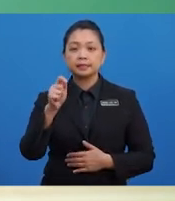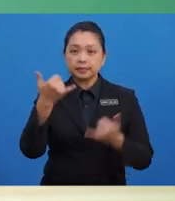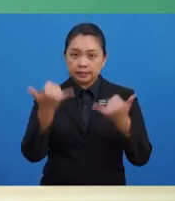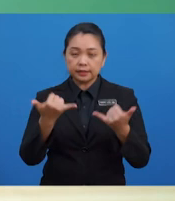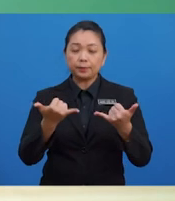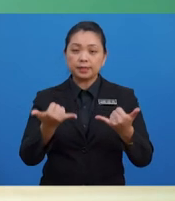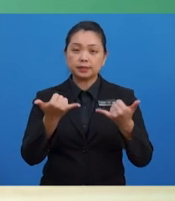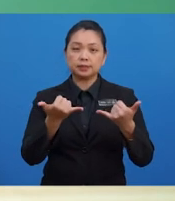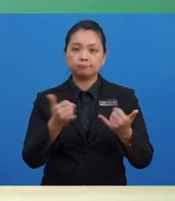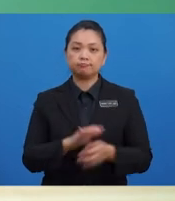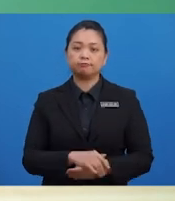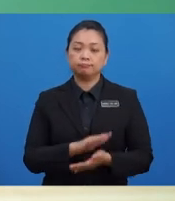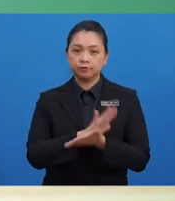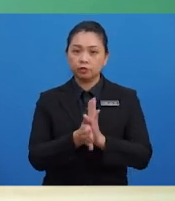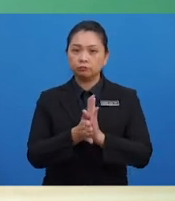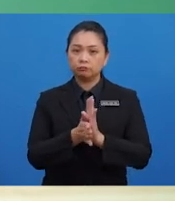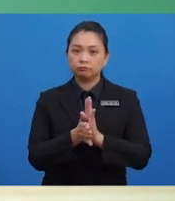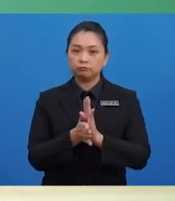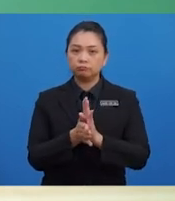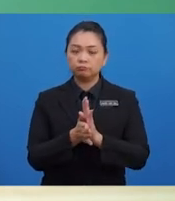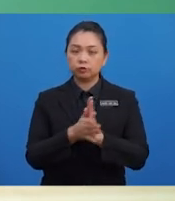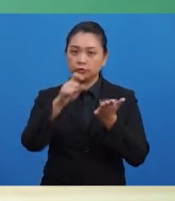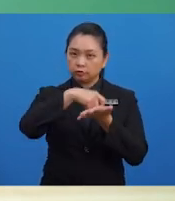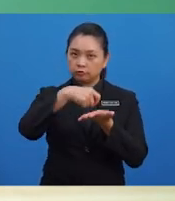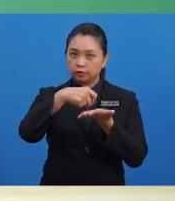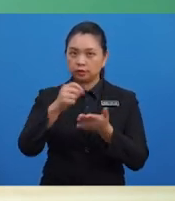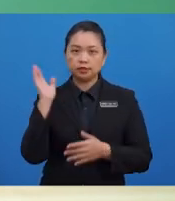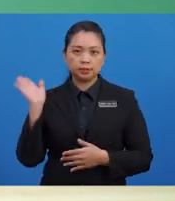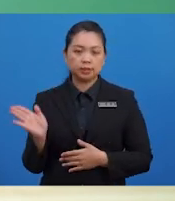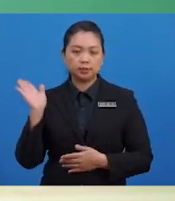dicatatkan di sebelah debit imbangan duga terselaras.